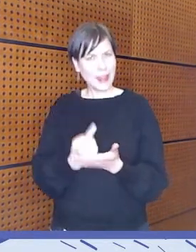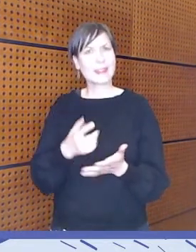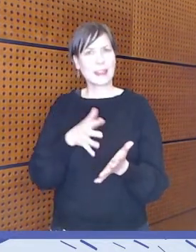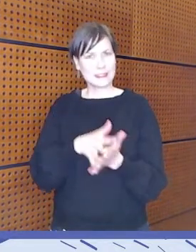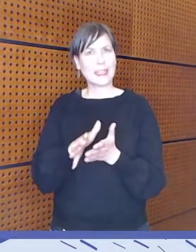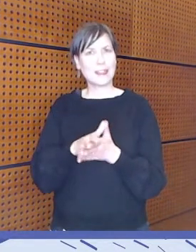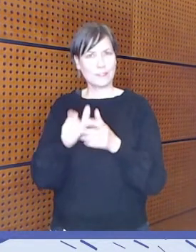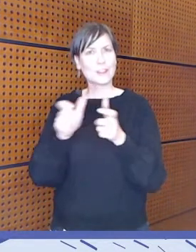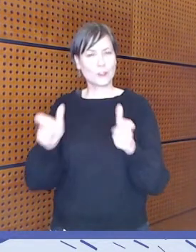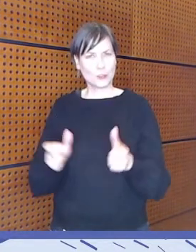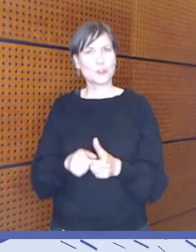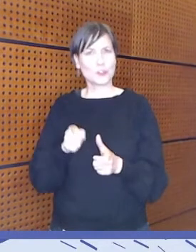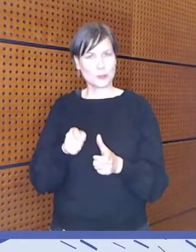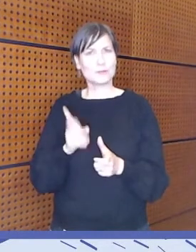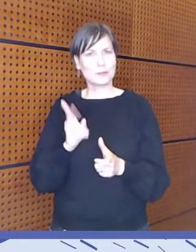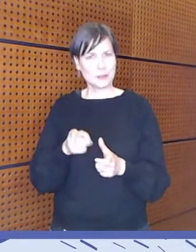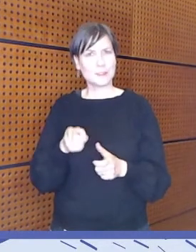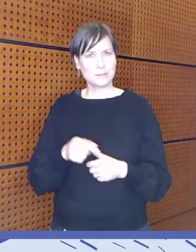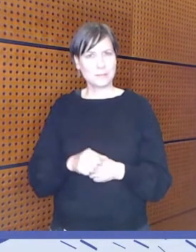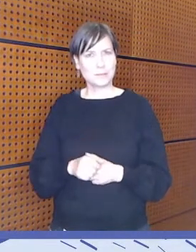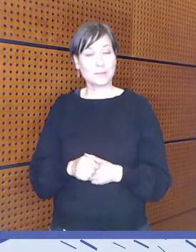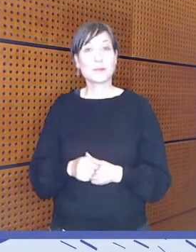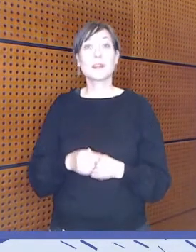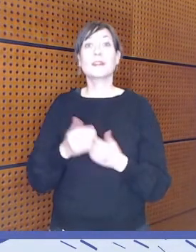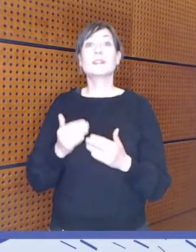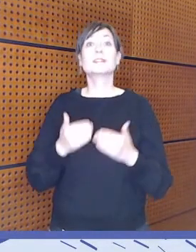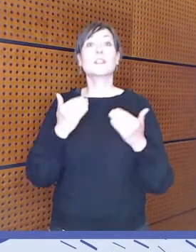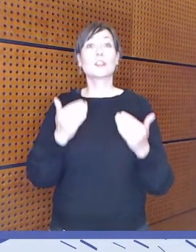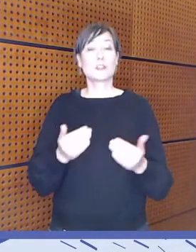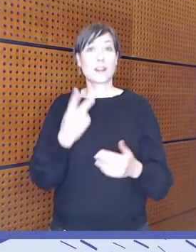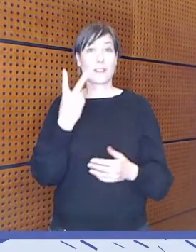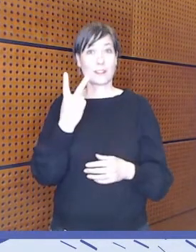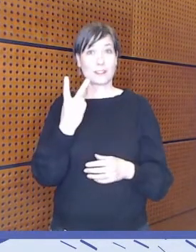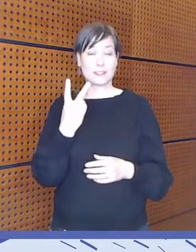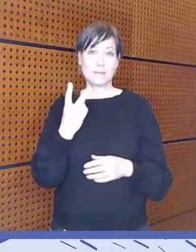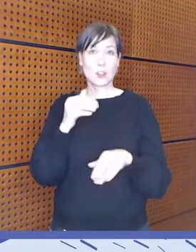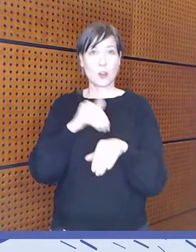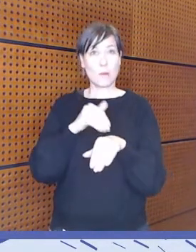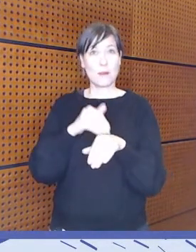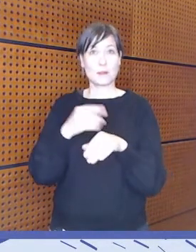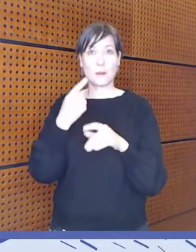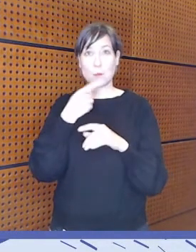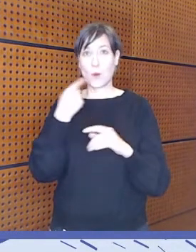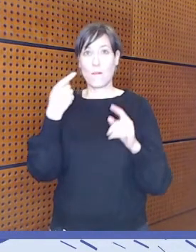Ja seuraavaksi me kuullaankin kaksi kommenttipuheenvuoroa.